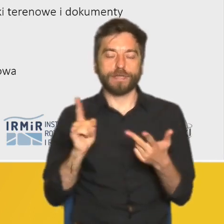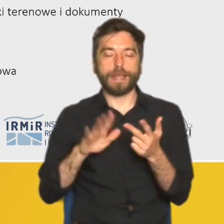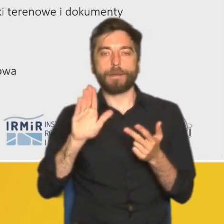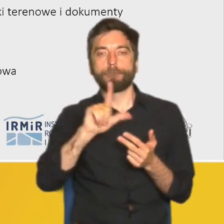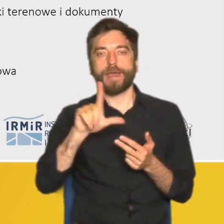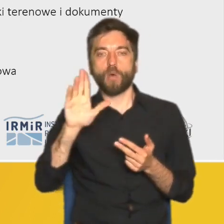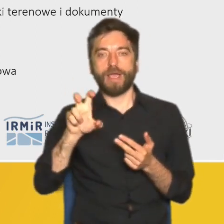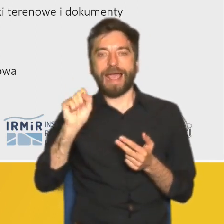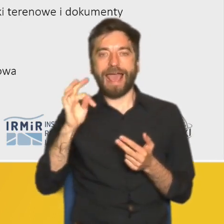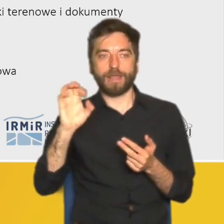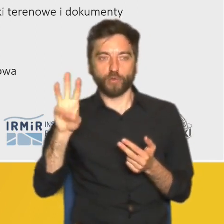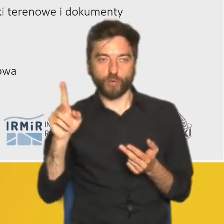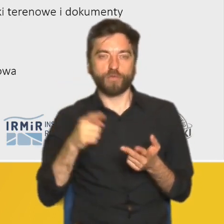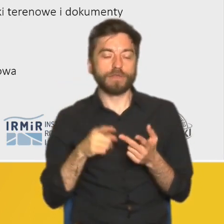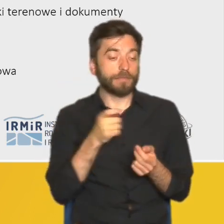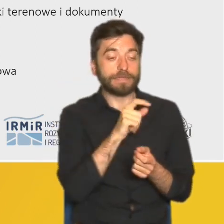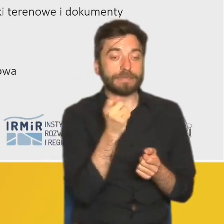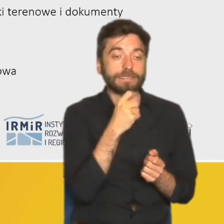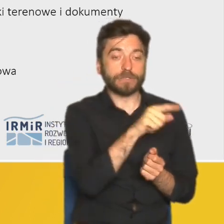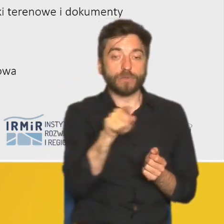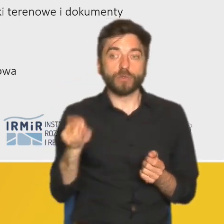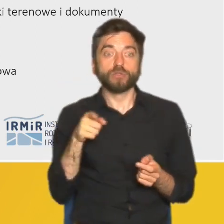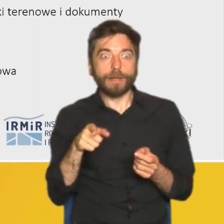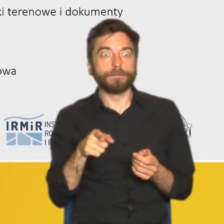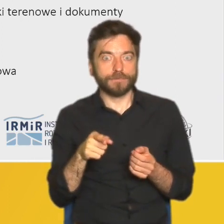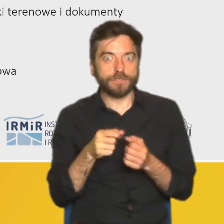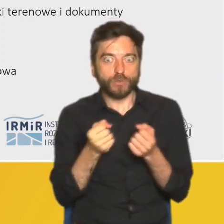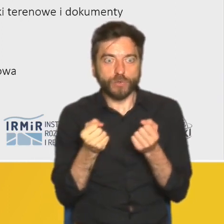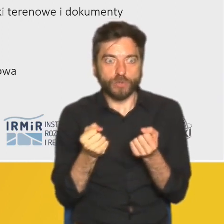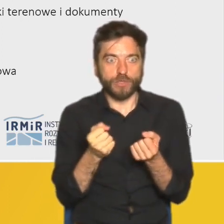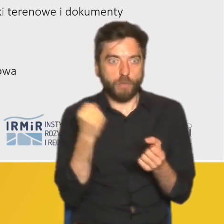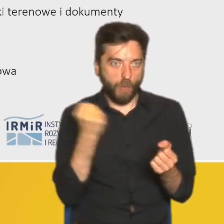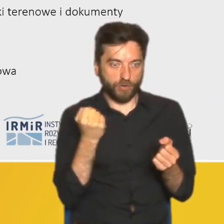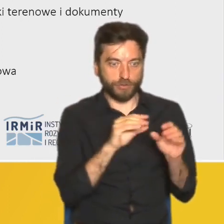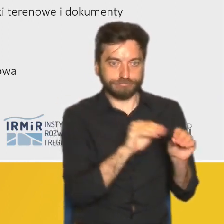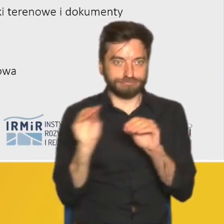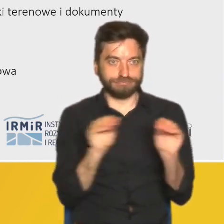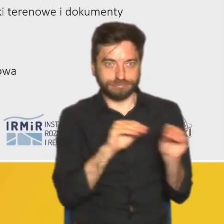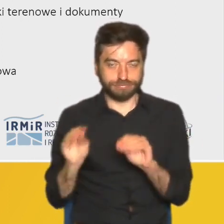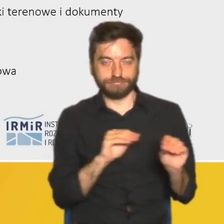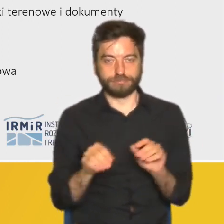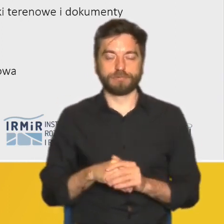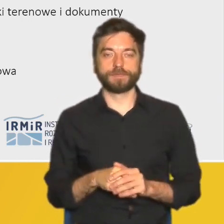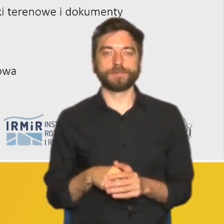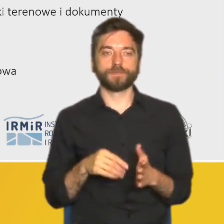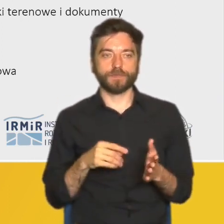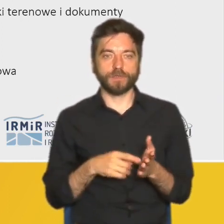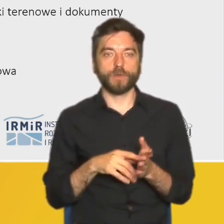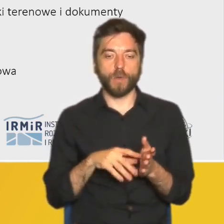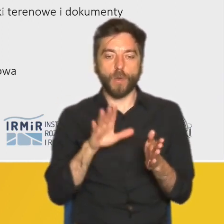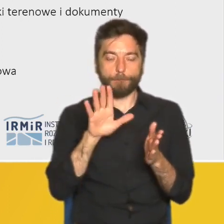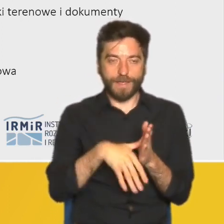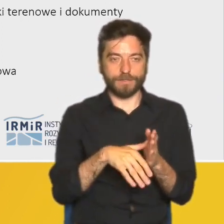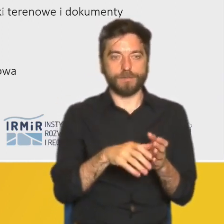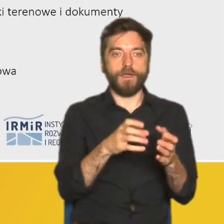znaczy jeździliśmy tam, gdzie zjawisko jest po prostu intensywne. Nasze kryteria to była różnica w saldzie migracji pomiędzy tym miastem centralnym